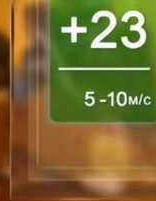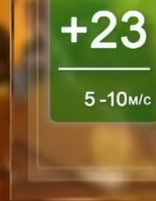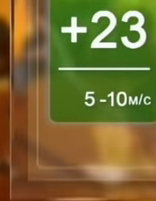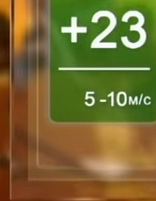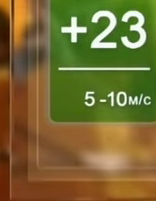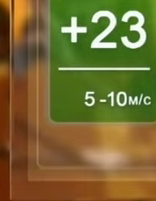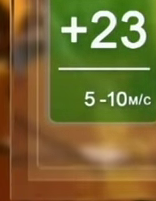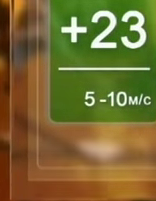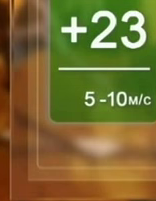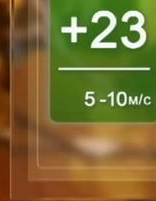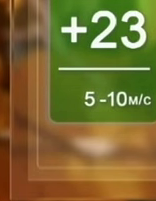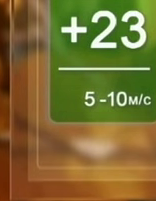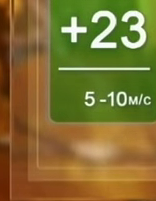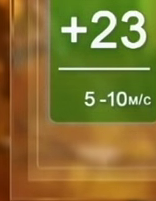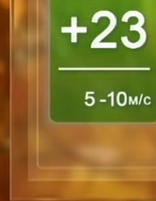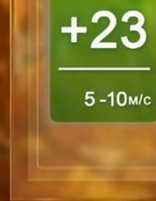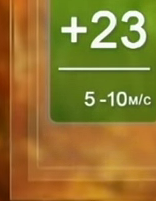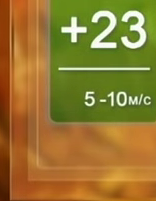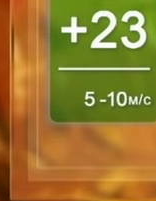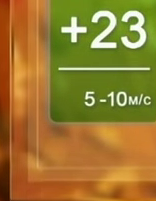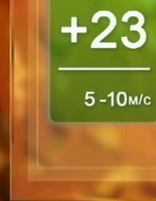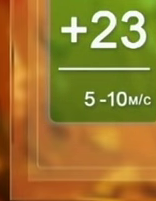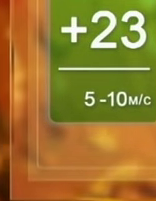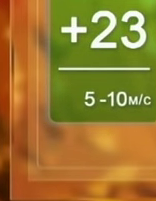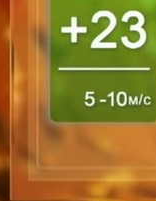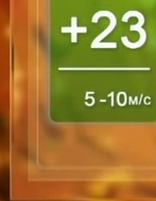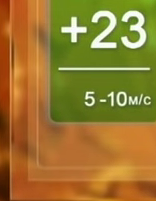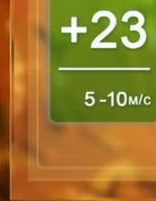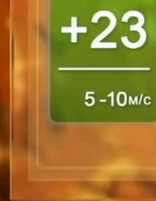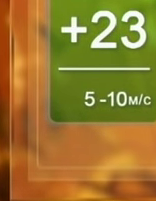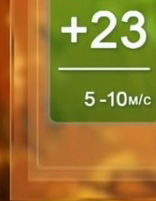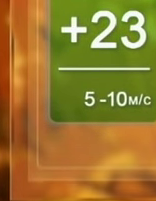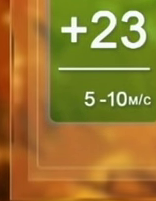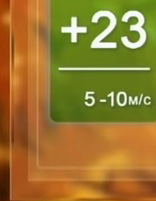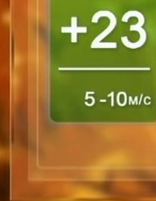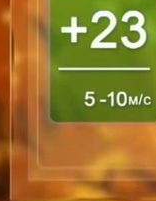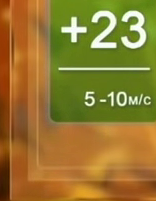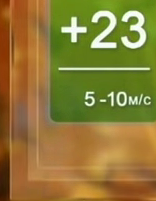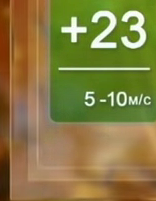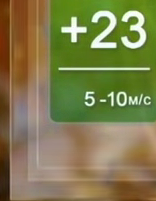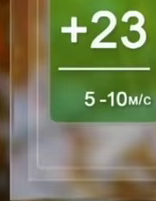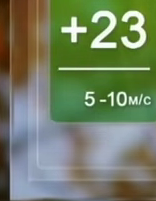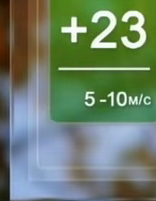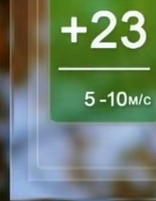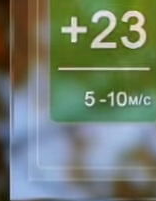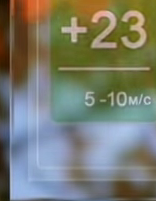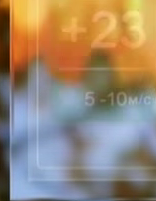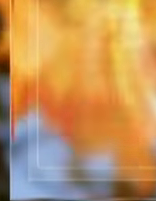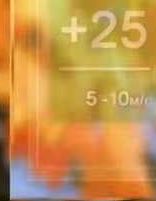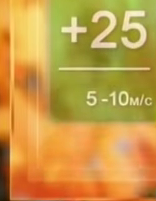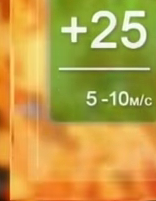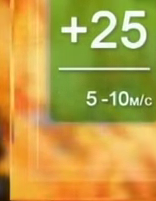– 50 метрів за секунду. Температура повітря в області вночі плюс 14, плюс 19, в день 23-28 градусів тепла.